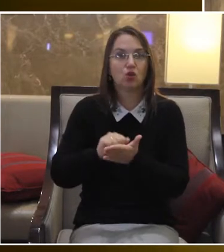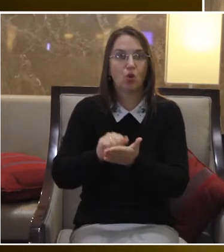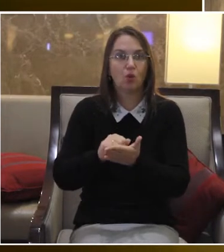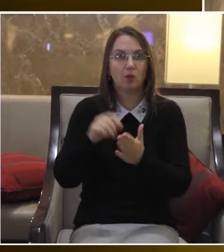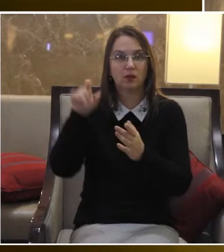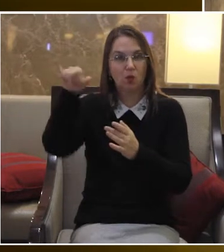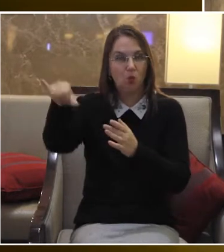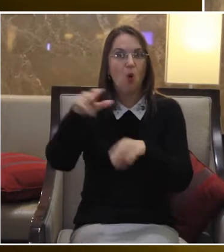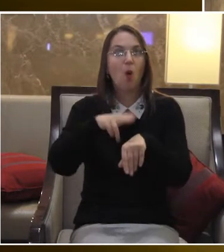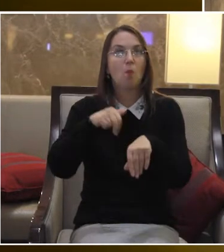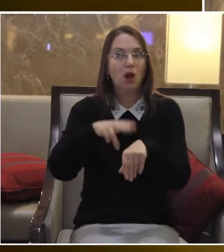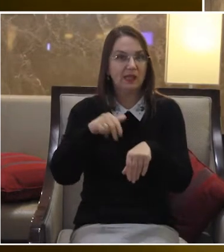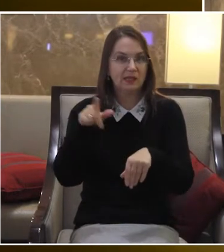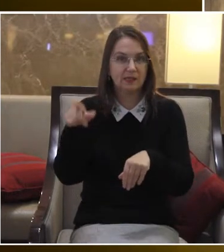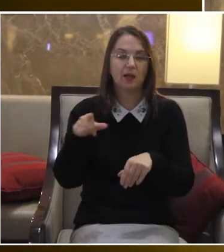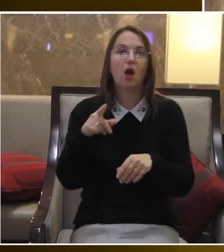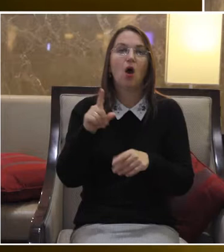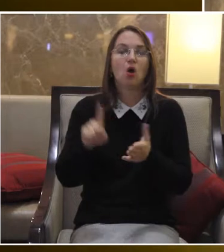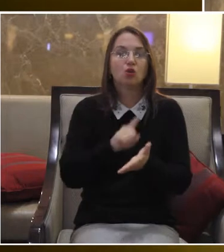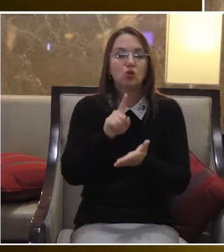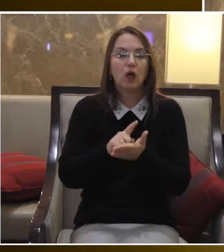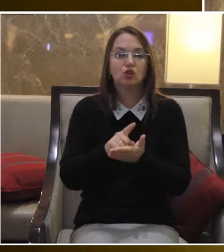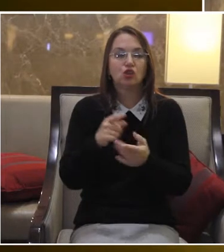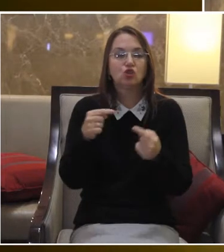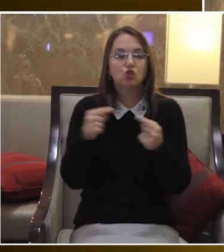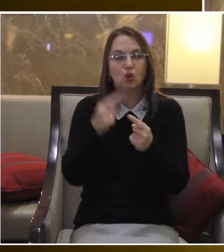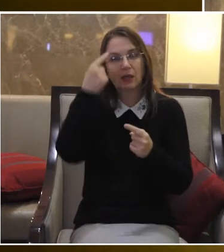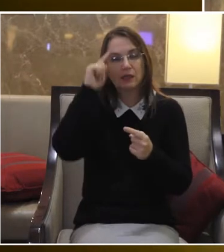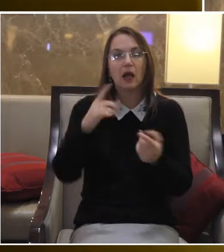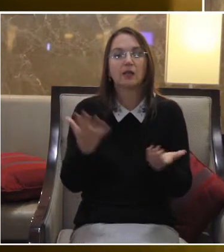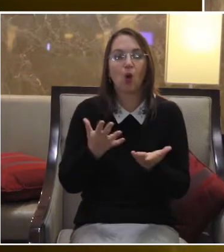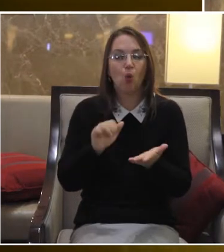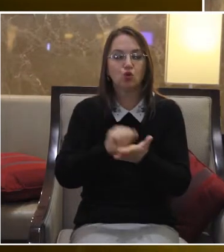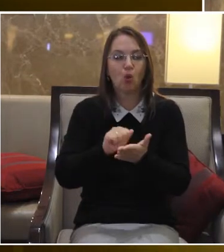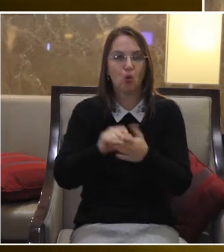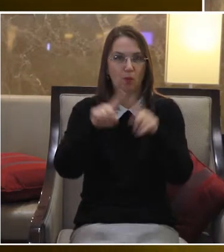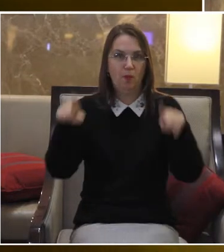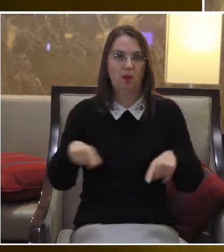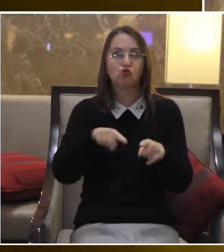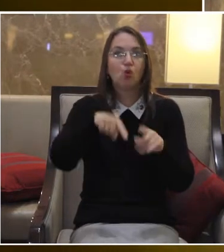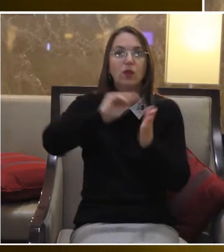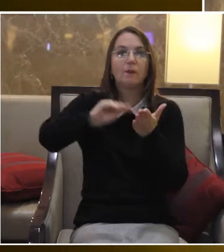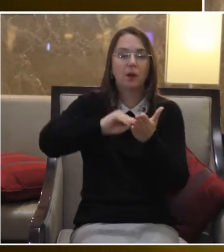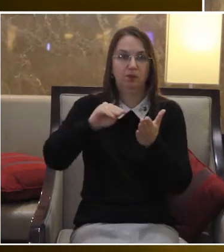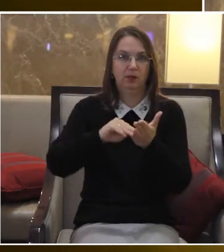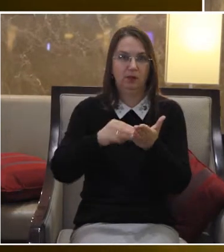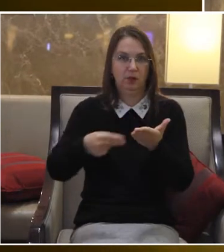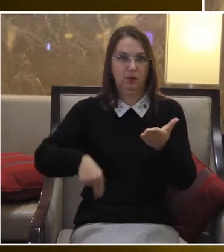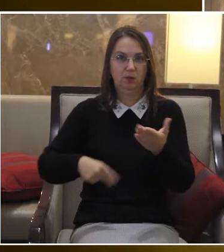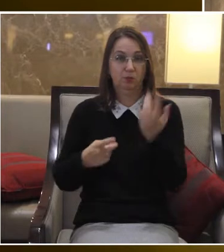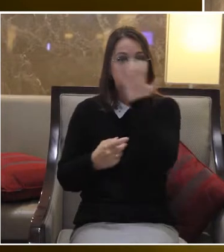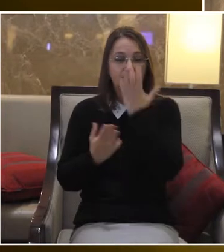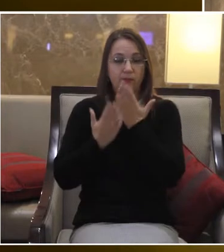якийсь документ в поліції Тобто, вона чітко повинна знати і розуміти, що саме вона